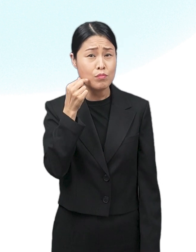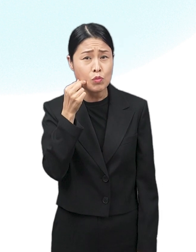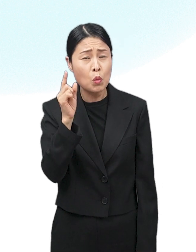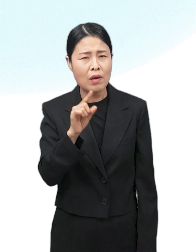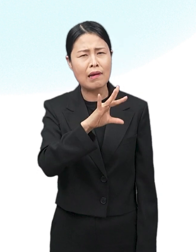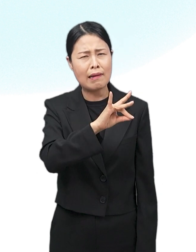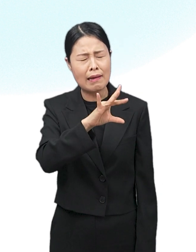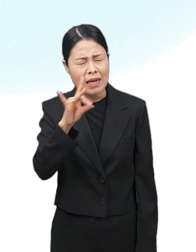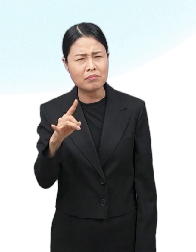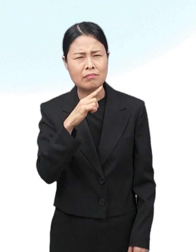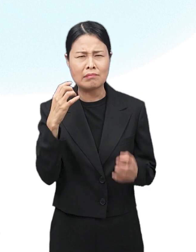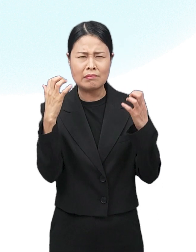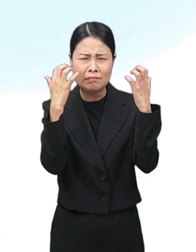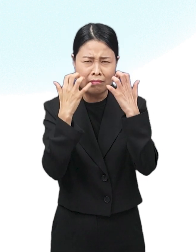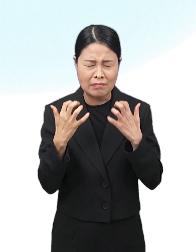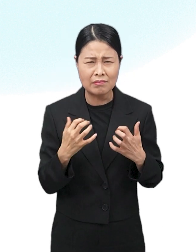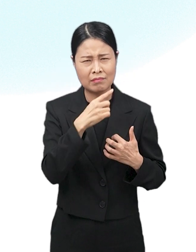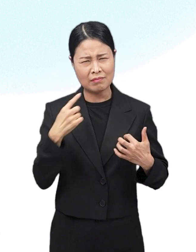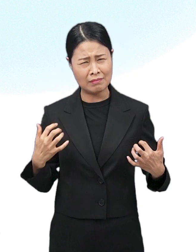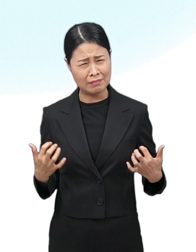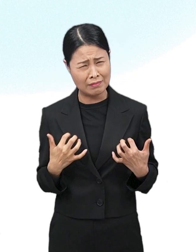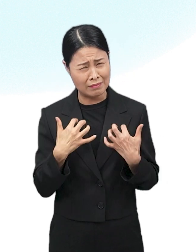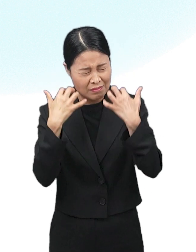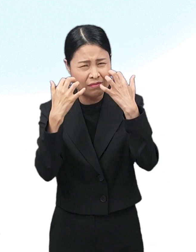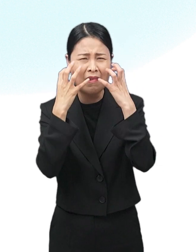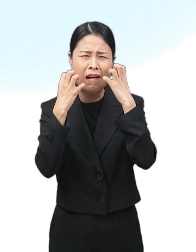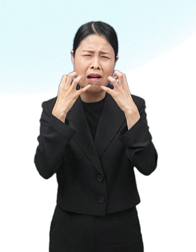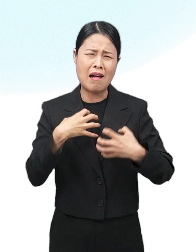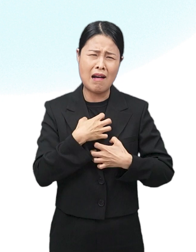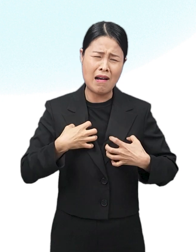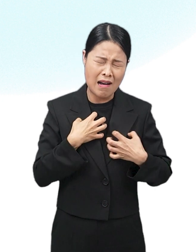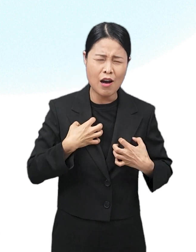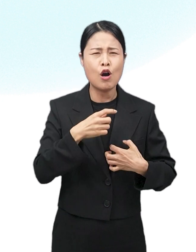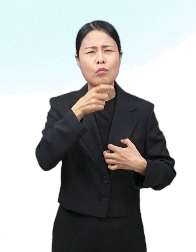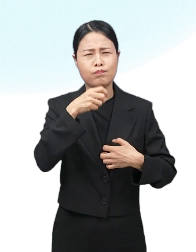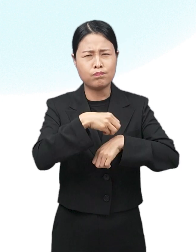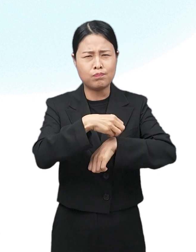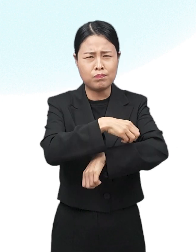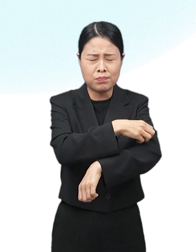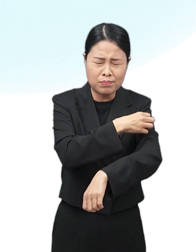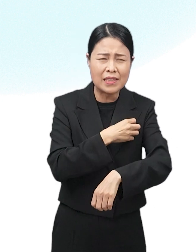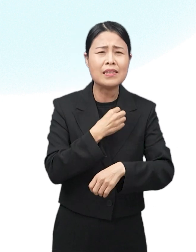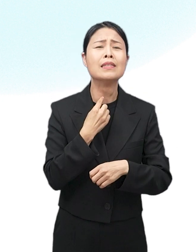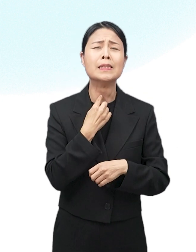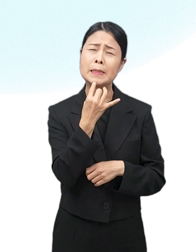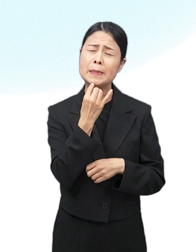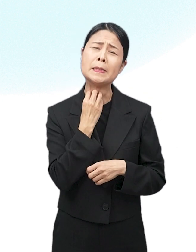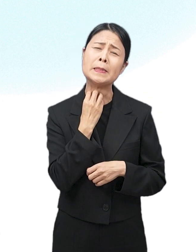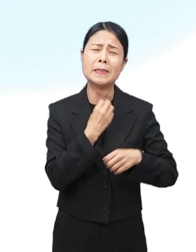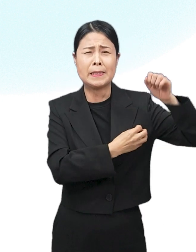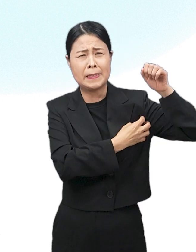수포, 진모름, 자극감 및 종창, 부기 등의 접촉피부염, 피부건조 및 색소침착,